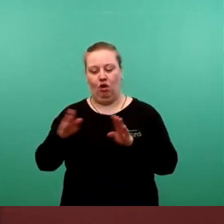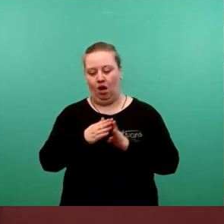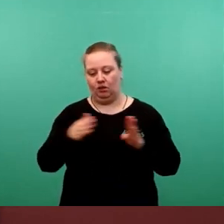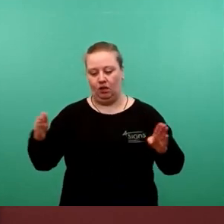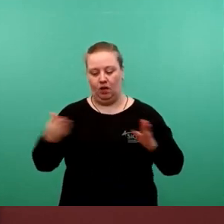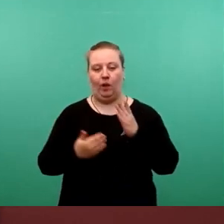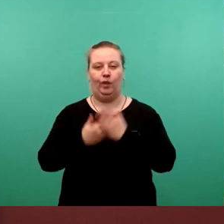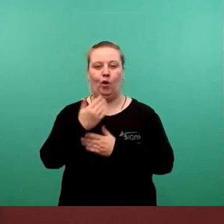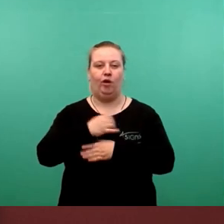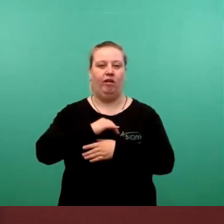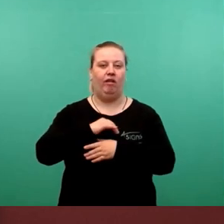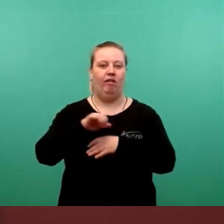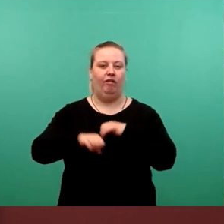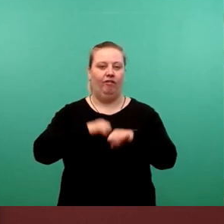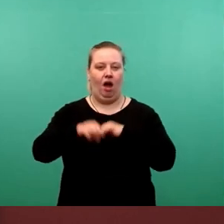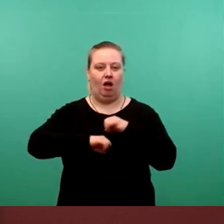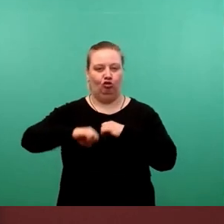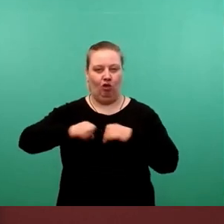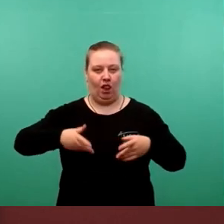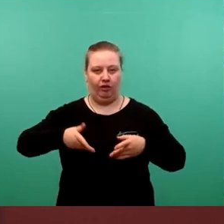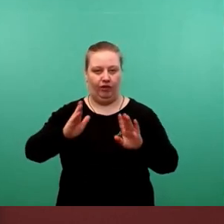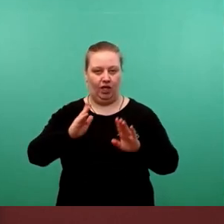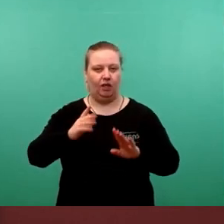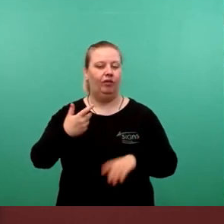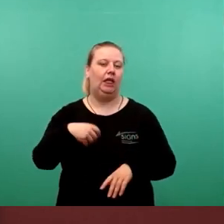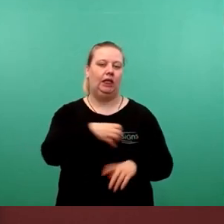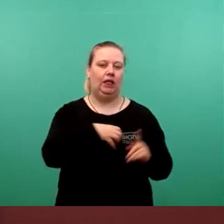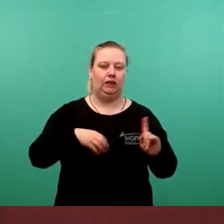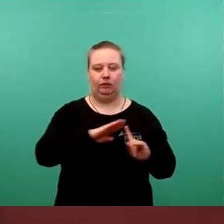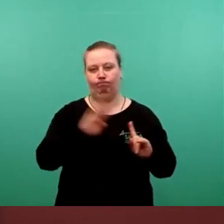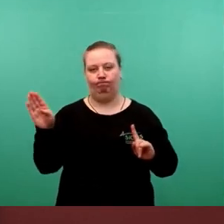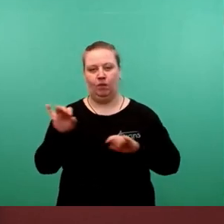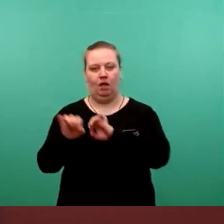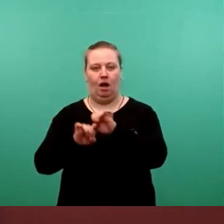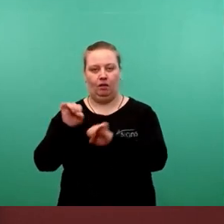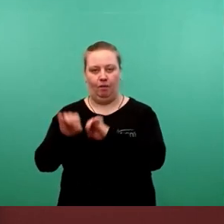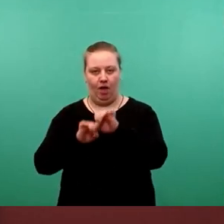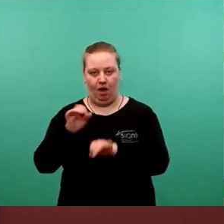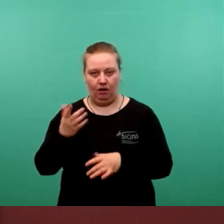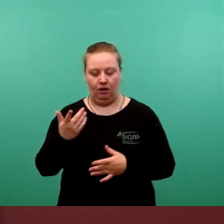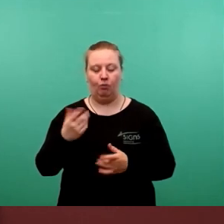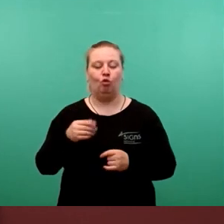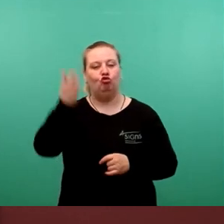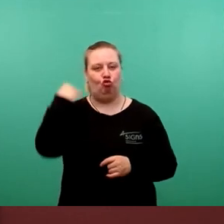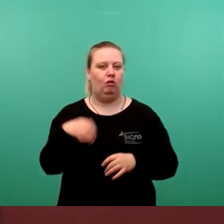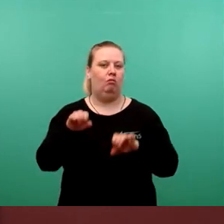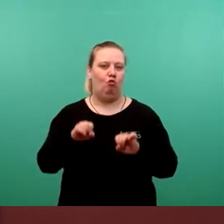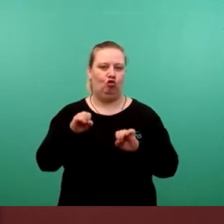Radschnellwegs Dresden-Radeberg. Die Machbarkeitsstudie hatten wir ja schon vorgestellt